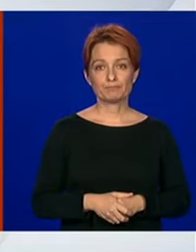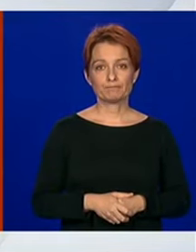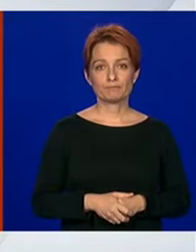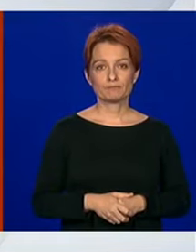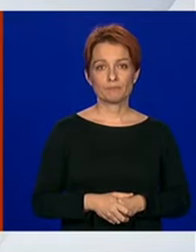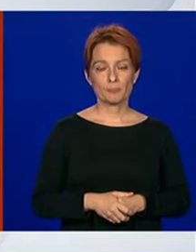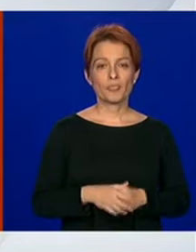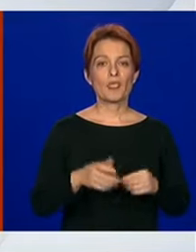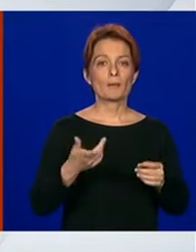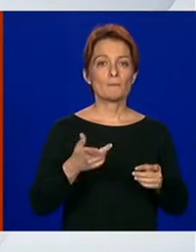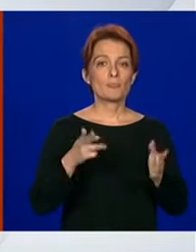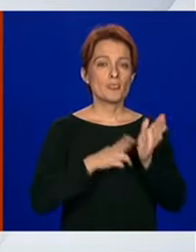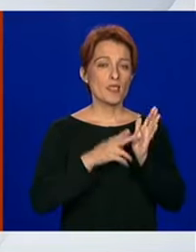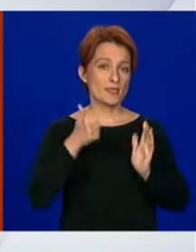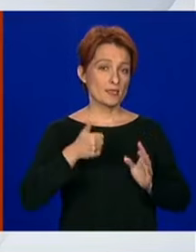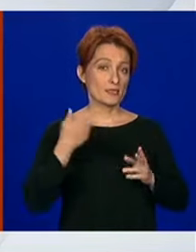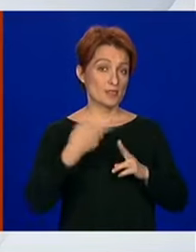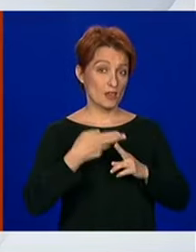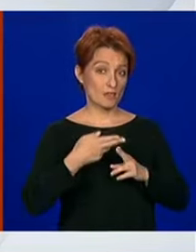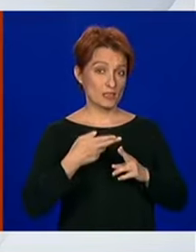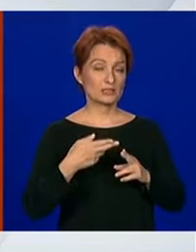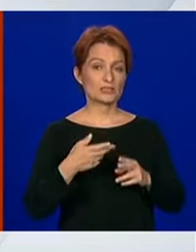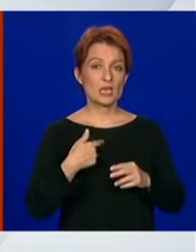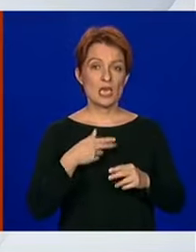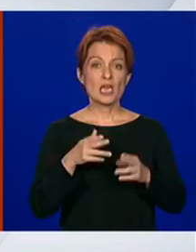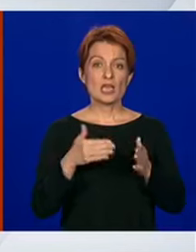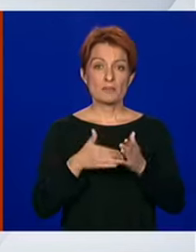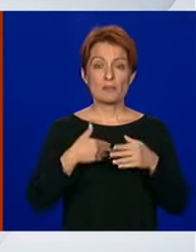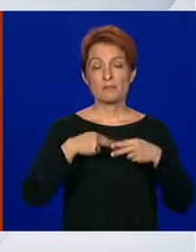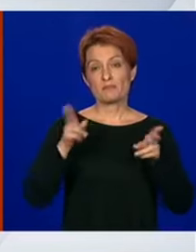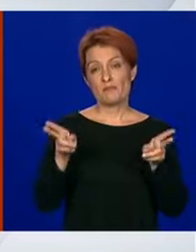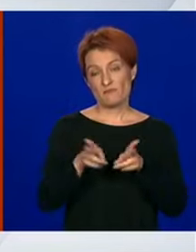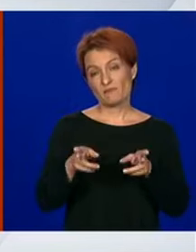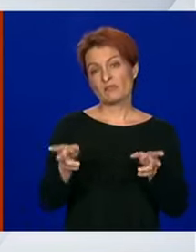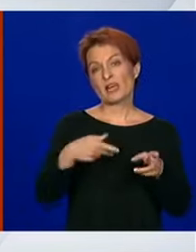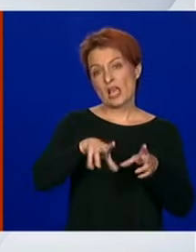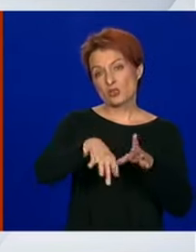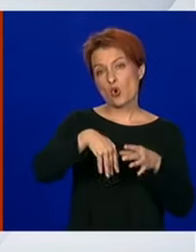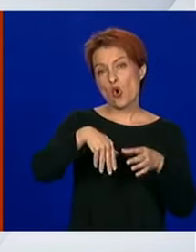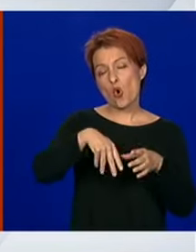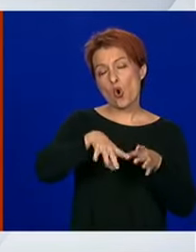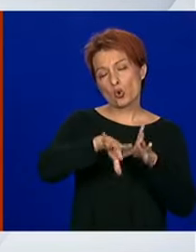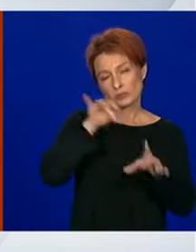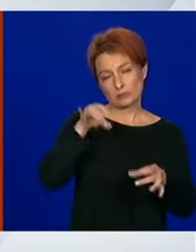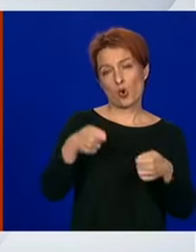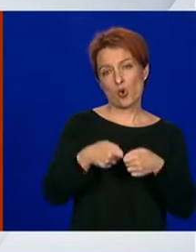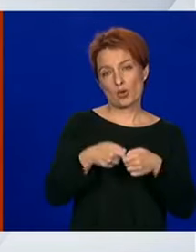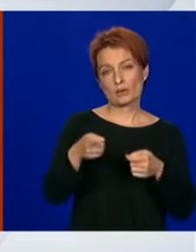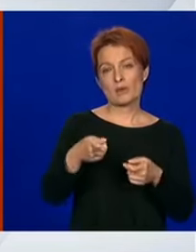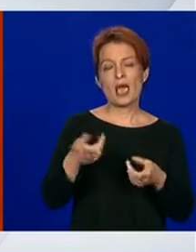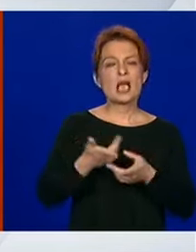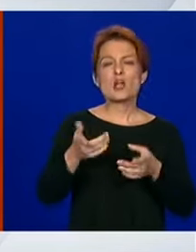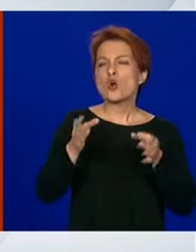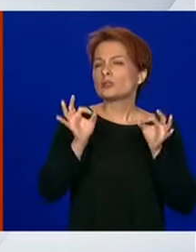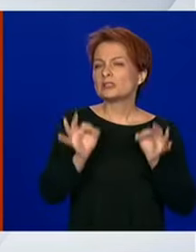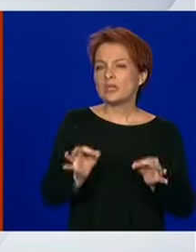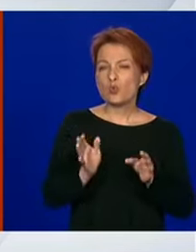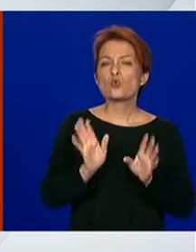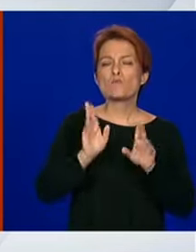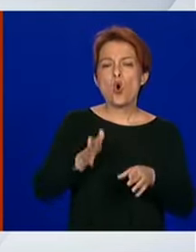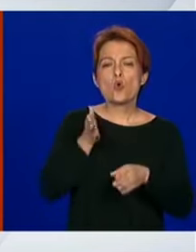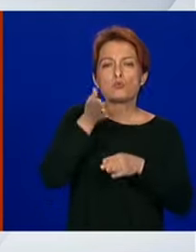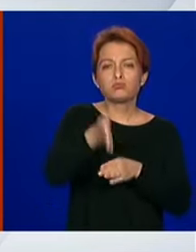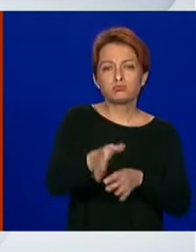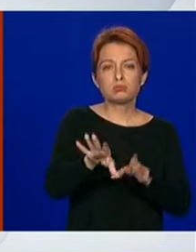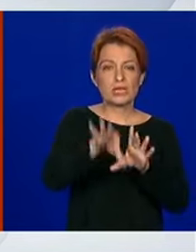Anja Perković, Nijedan Televizija. Moram se vratiti kratko na izbore. Izbore će svakako biti, ali ono što građane zanima, kako će oni sigurno izaći na izbore?